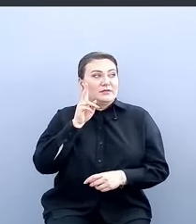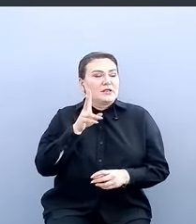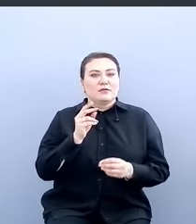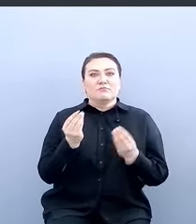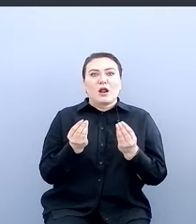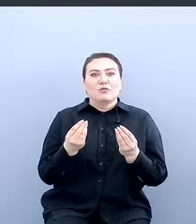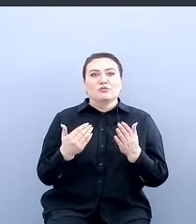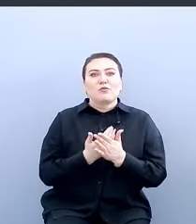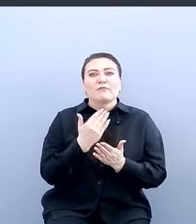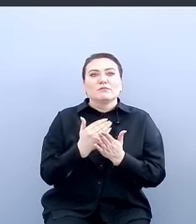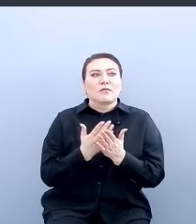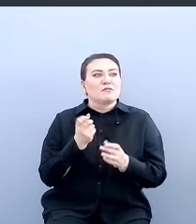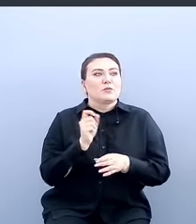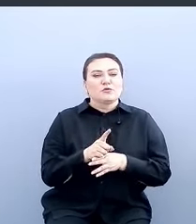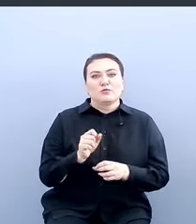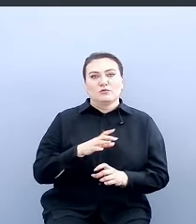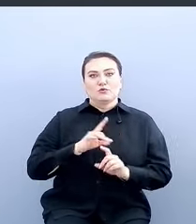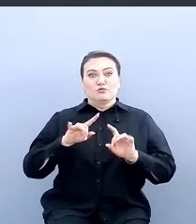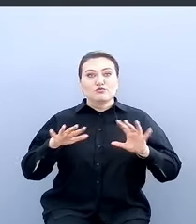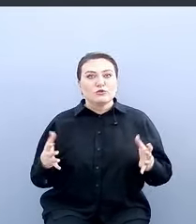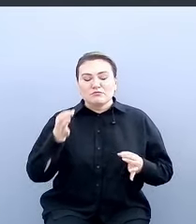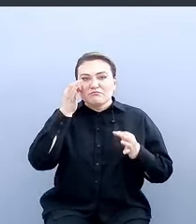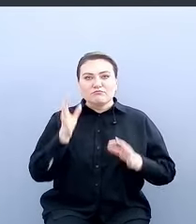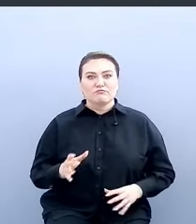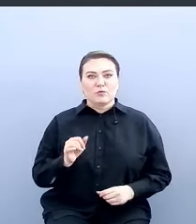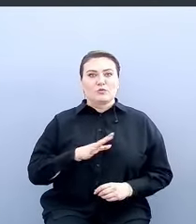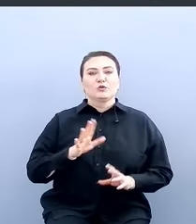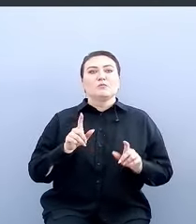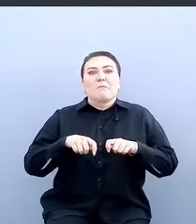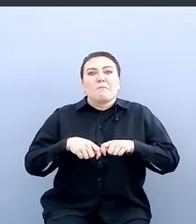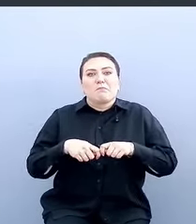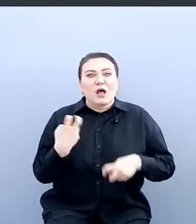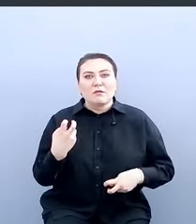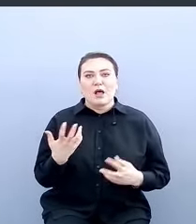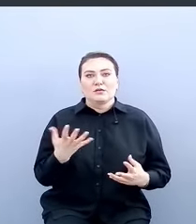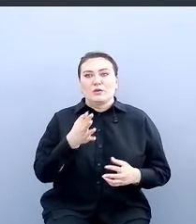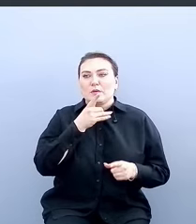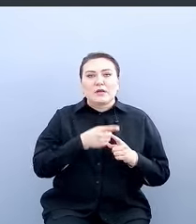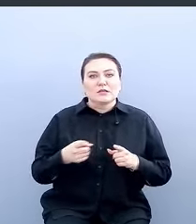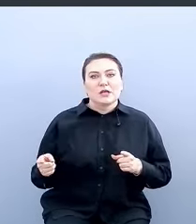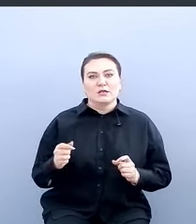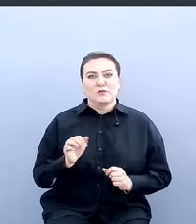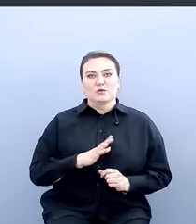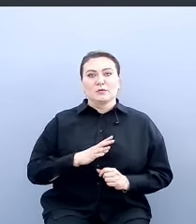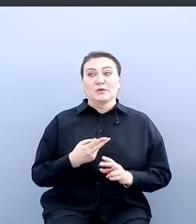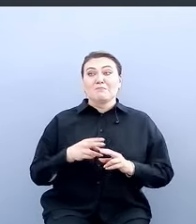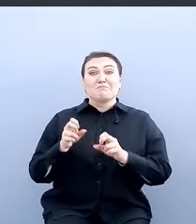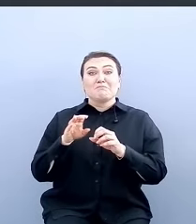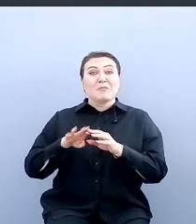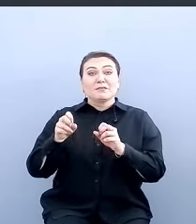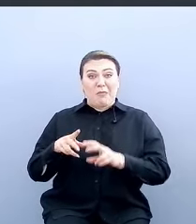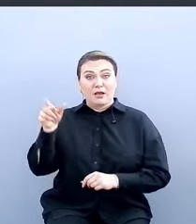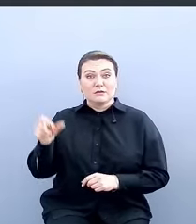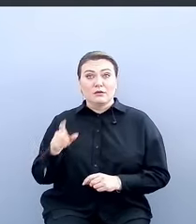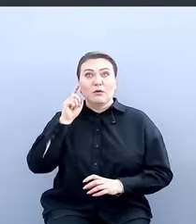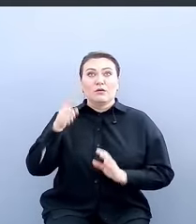-то там что-то случилось, может быть, какой-то инцидент или поломался какой-то процесс. То есть он об этом узнает,